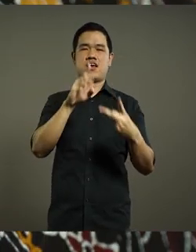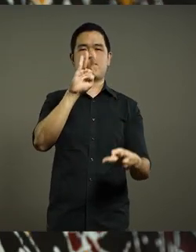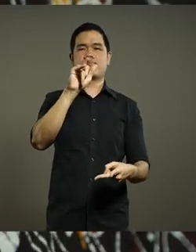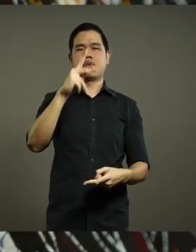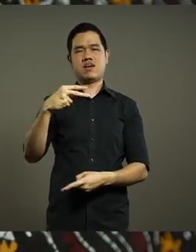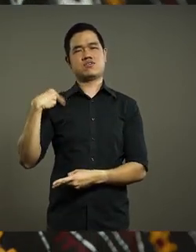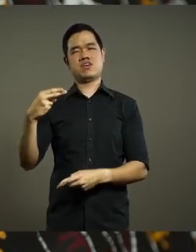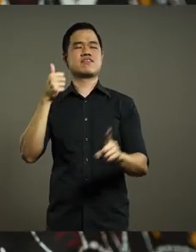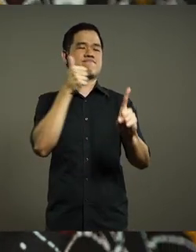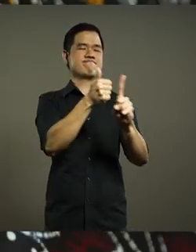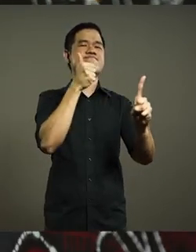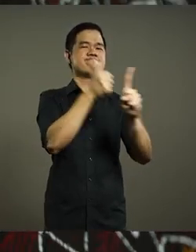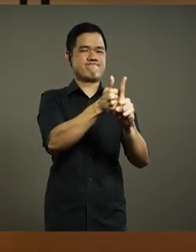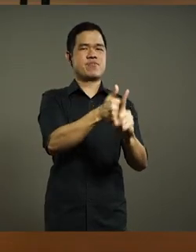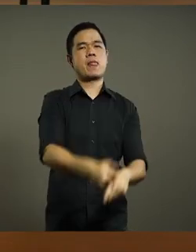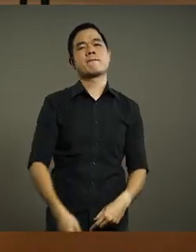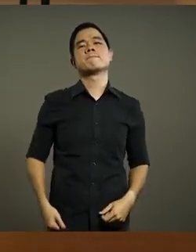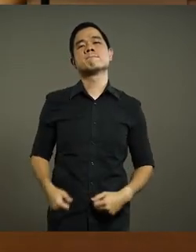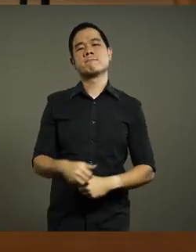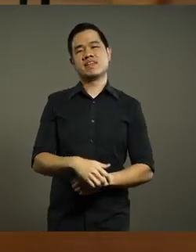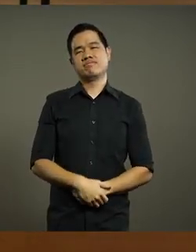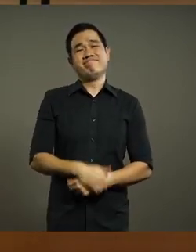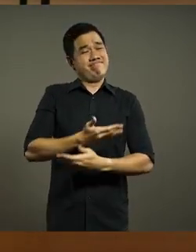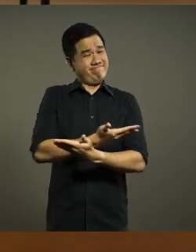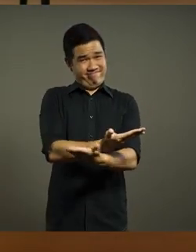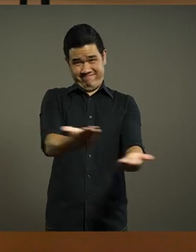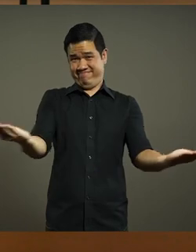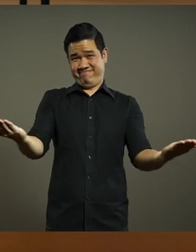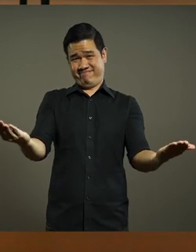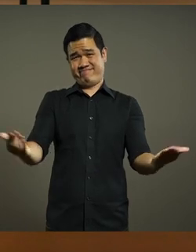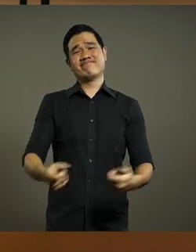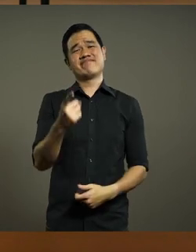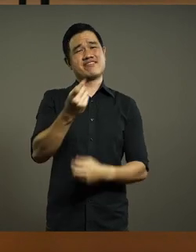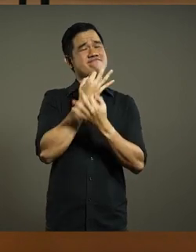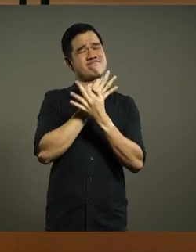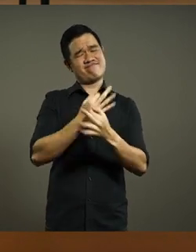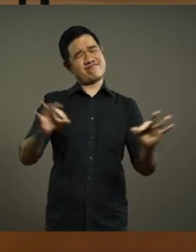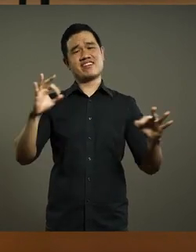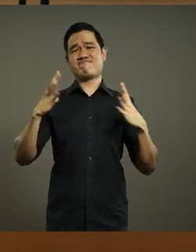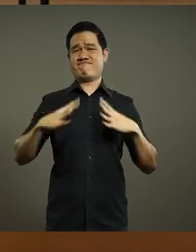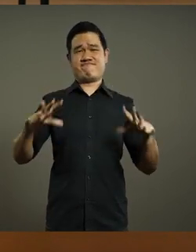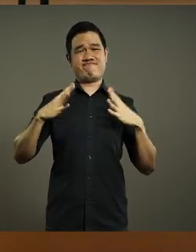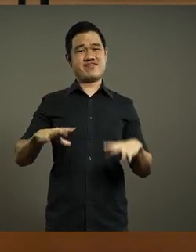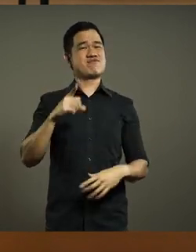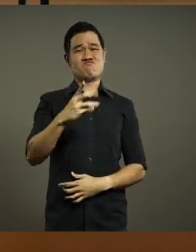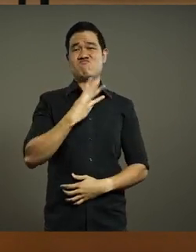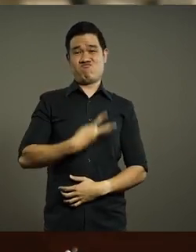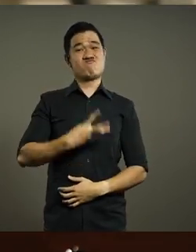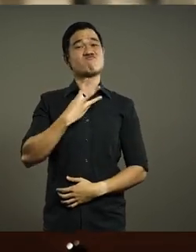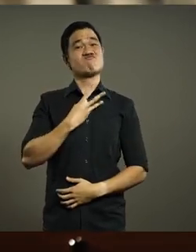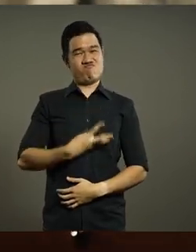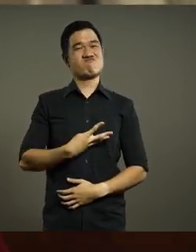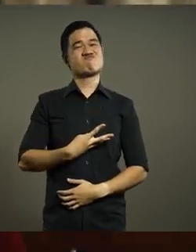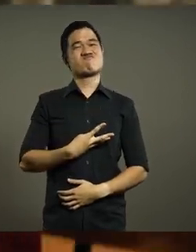bukti sejarah batik tersebut. Pada zaman sekarang, setiap orang bebas mengenakan pakaian